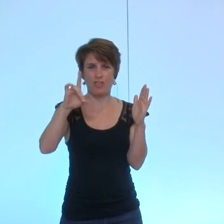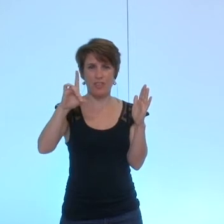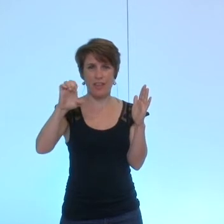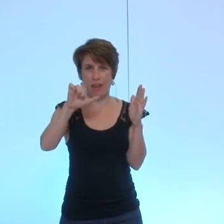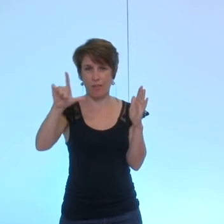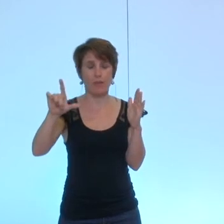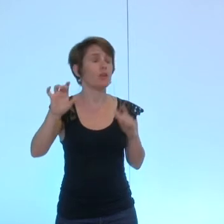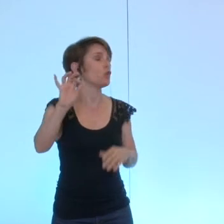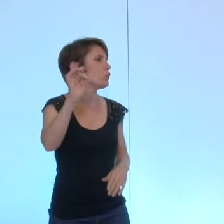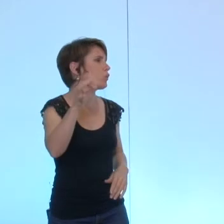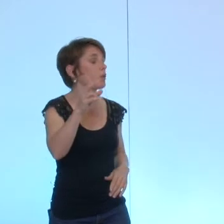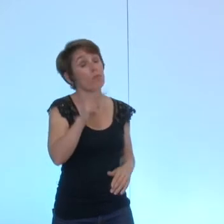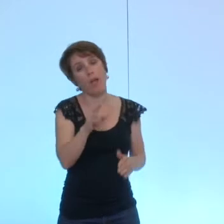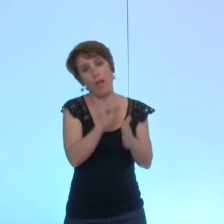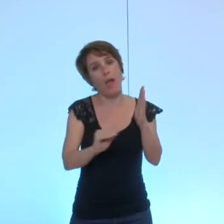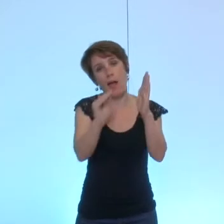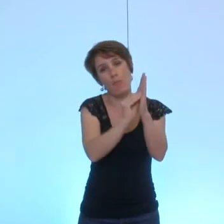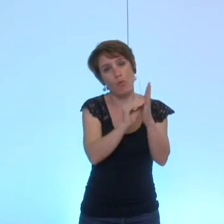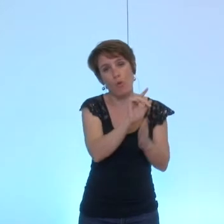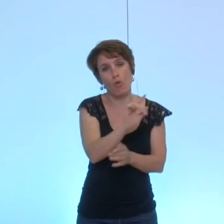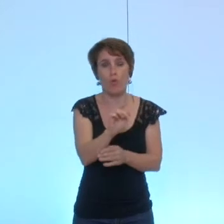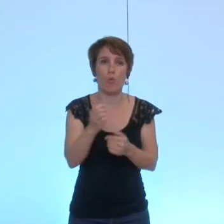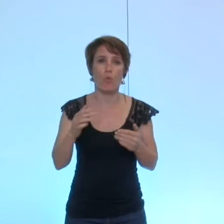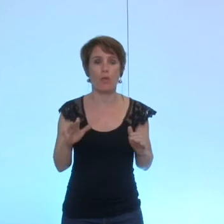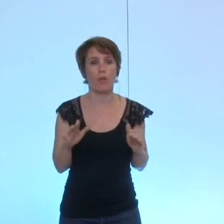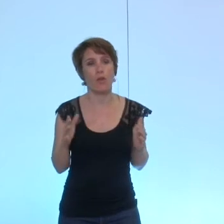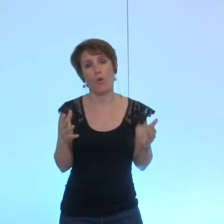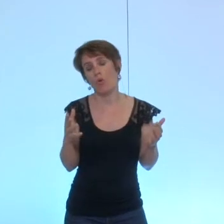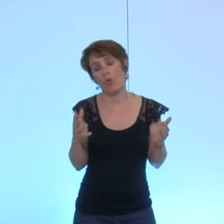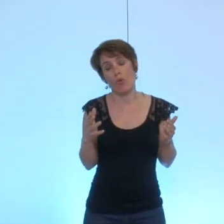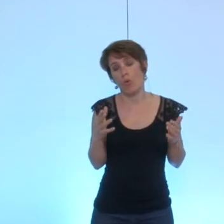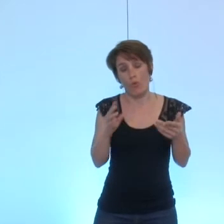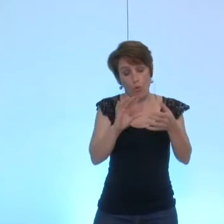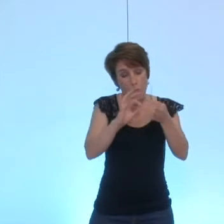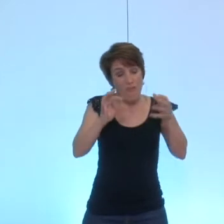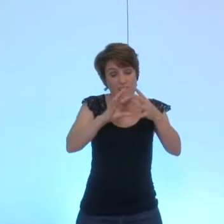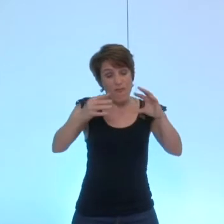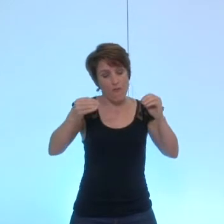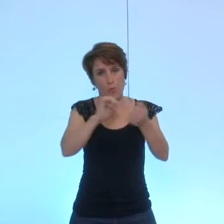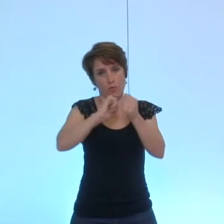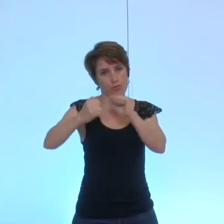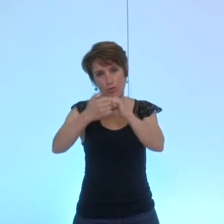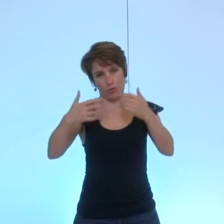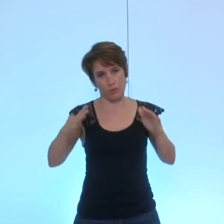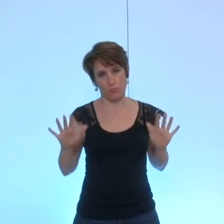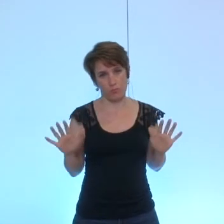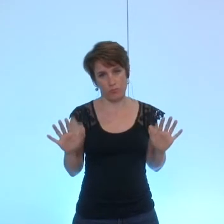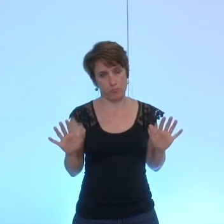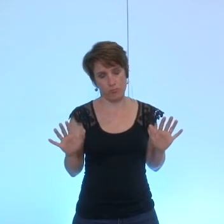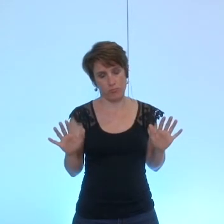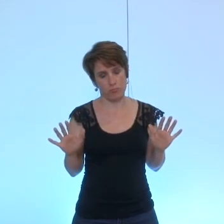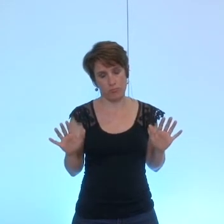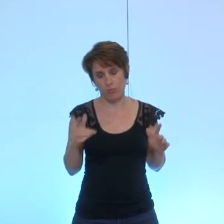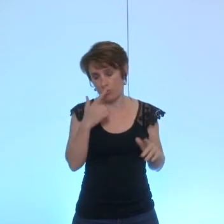oui ce n'est pas des amendements il s'agit juste de rectification de forme en fait donc pas d